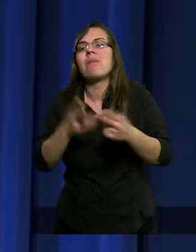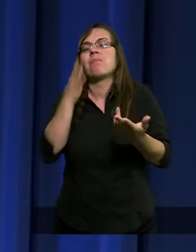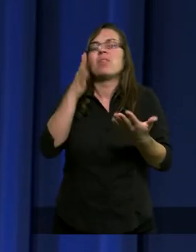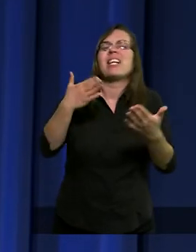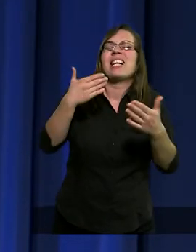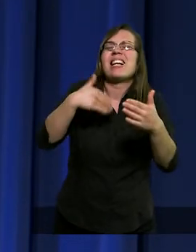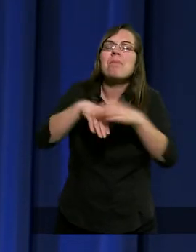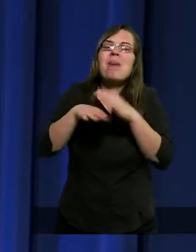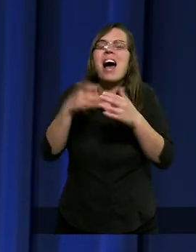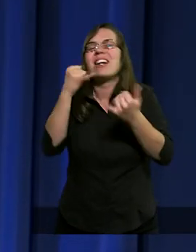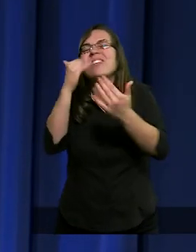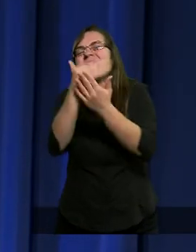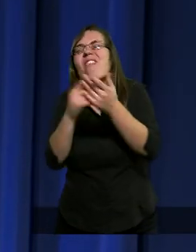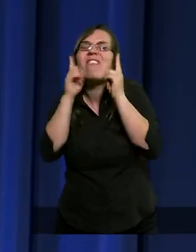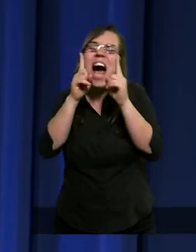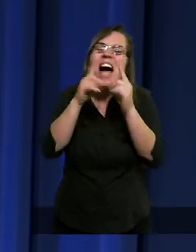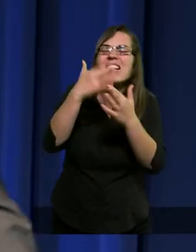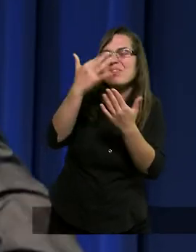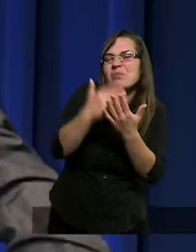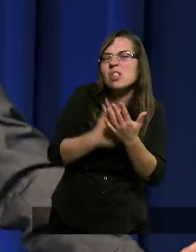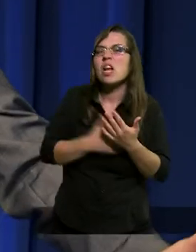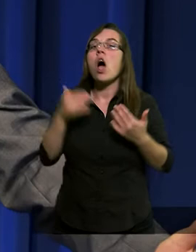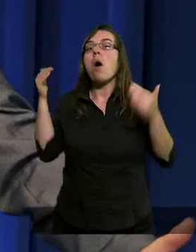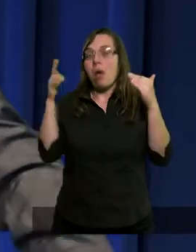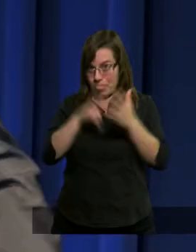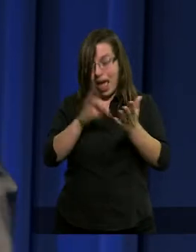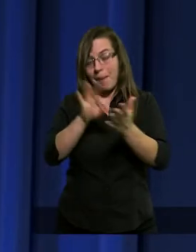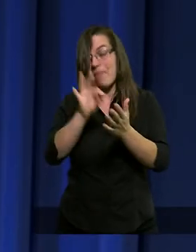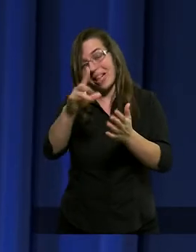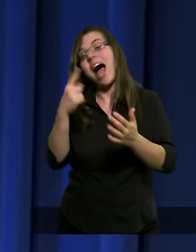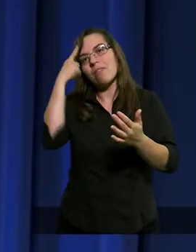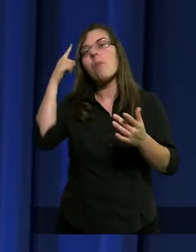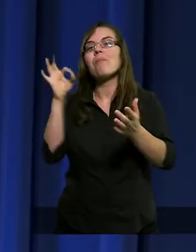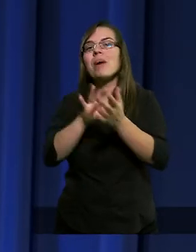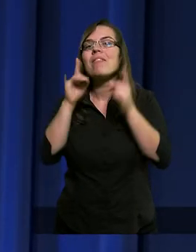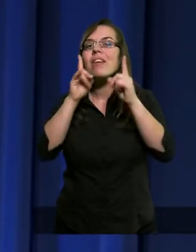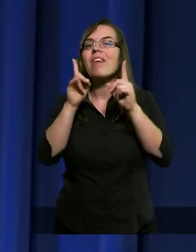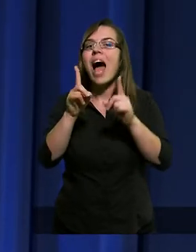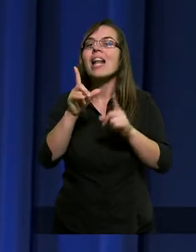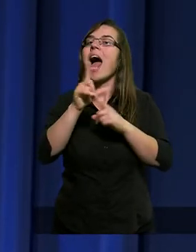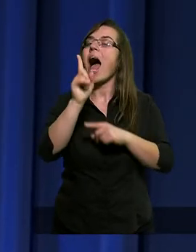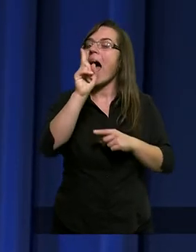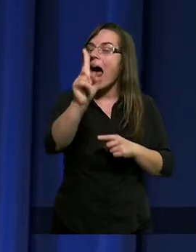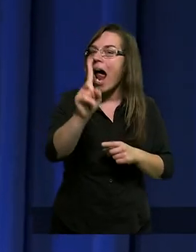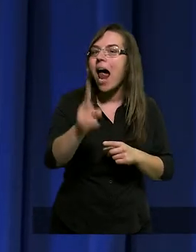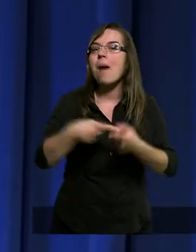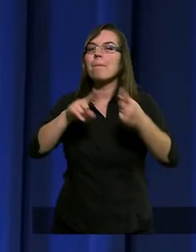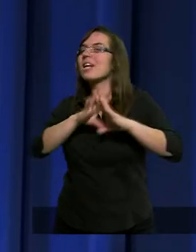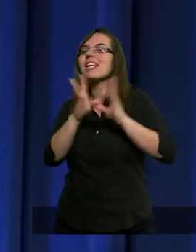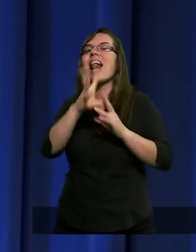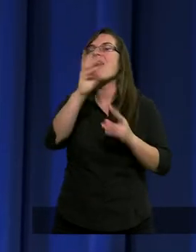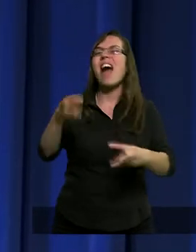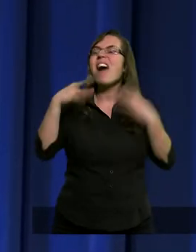konkretne fakty oczywiście podał. Owszem, on wspominał pewne znaki, ale przede wszystkim, co